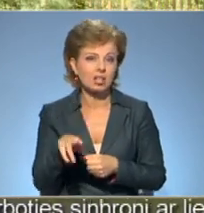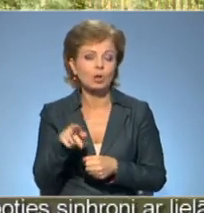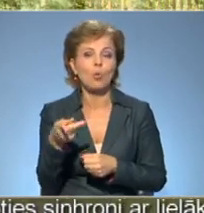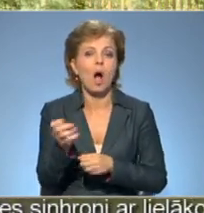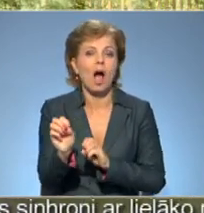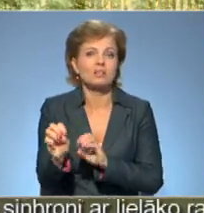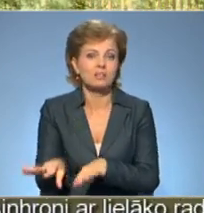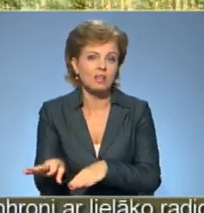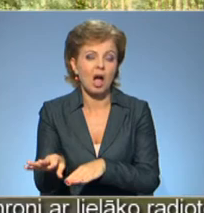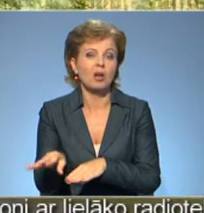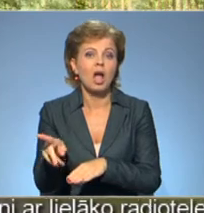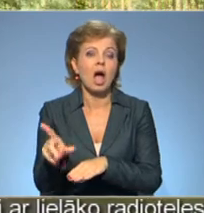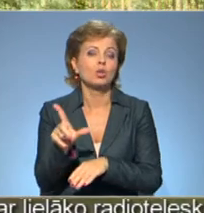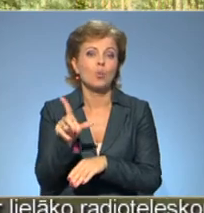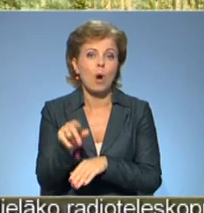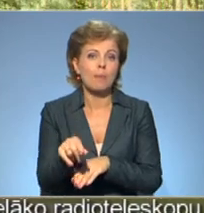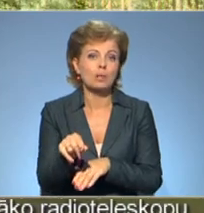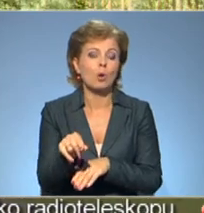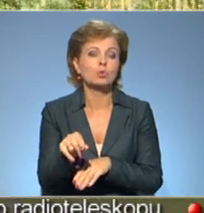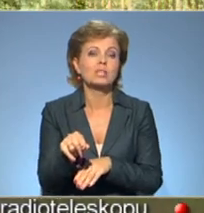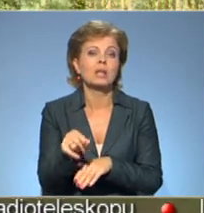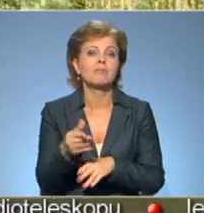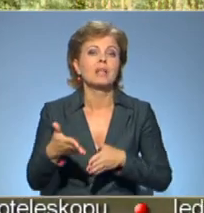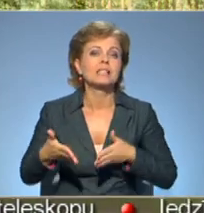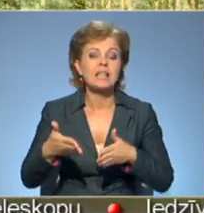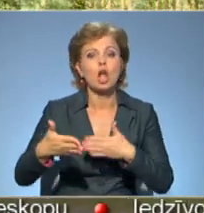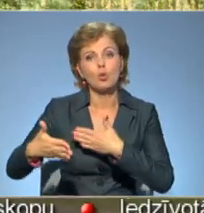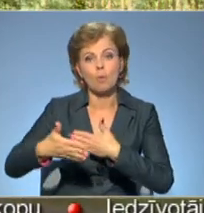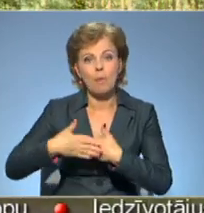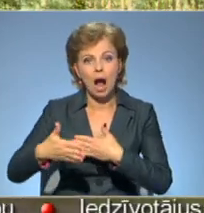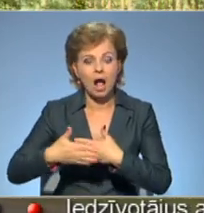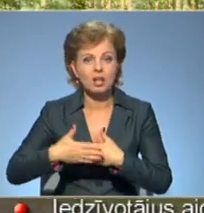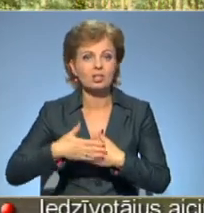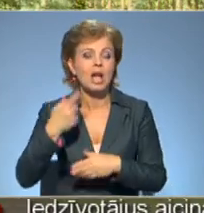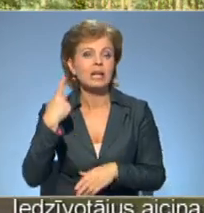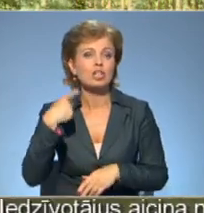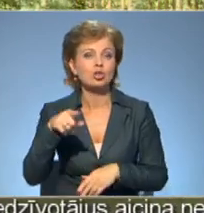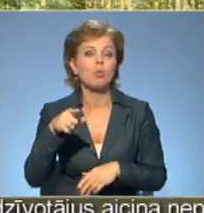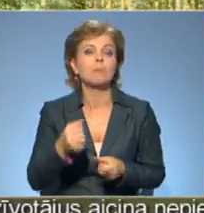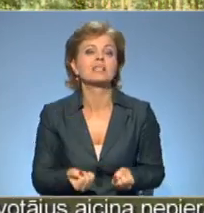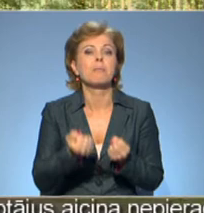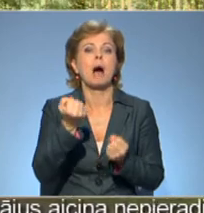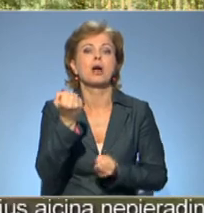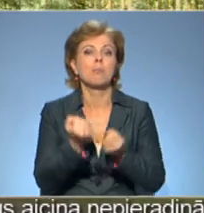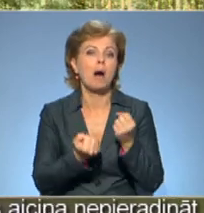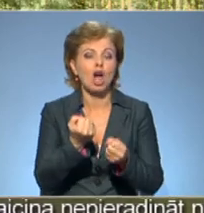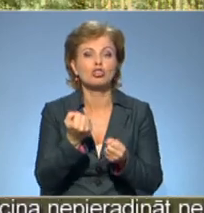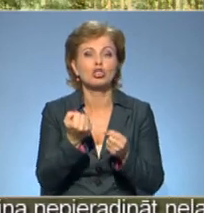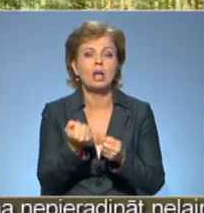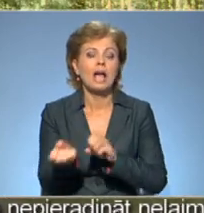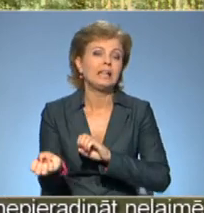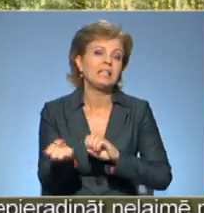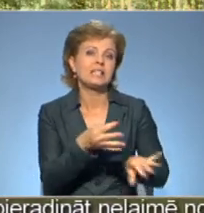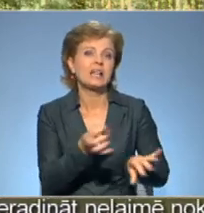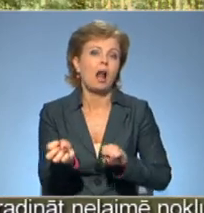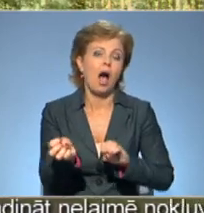atstāja. Gan nobrauta ceļa klātniņu malas, gan vienkārši izdomās maksvara tehniku izkraut uz šāda